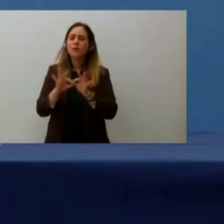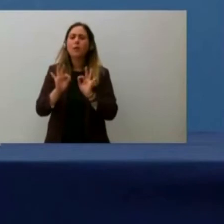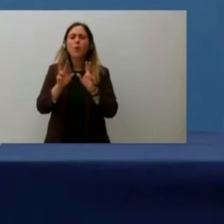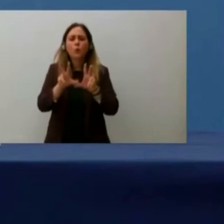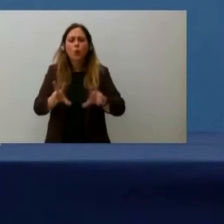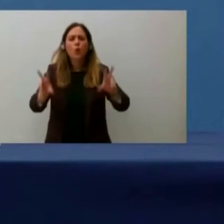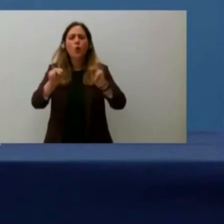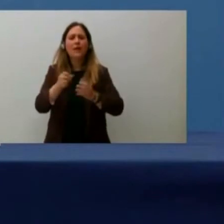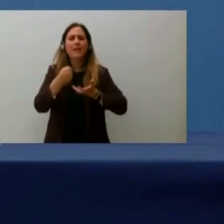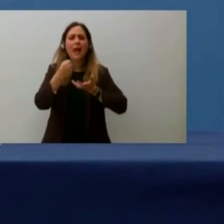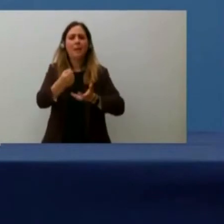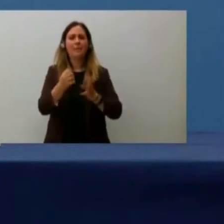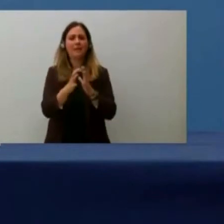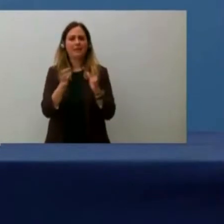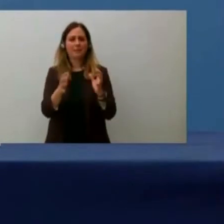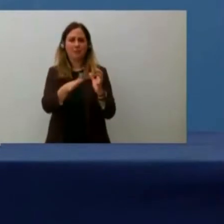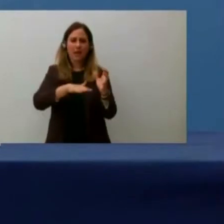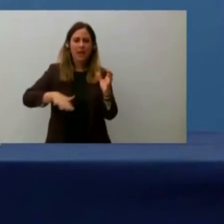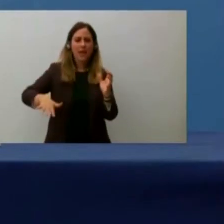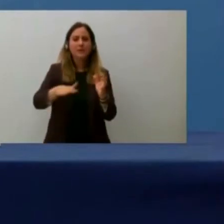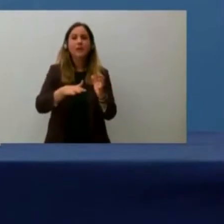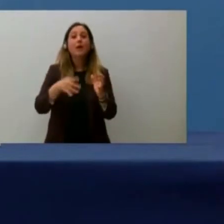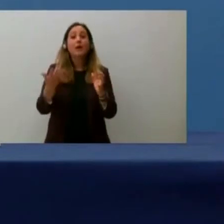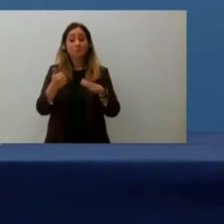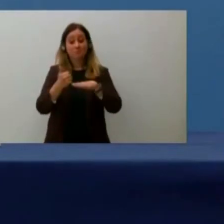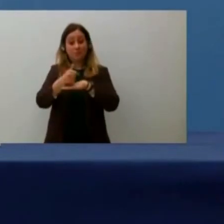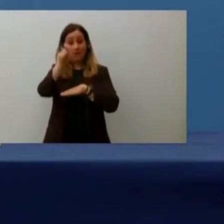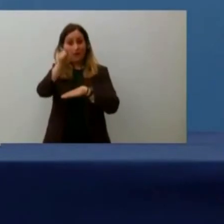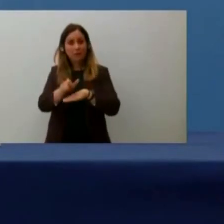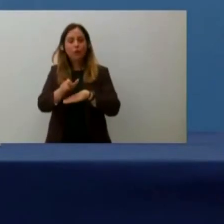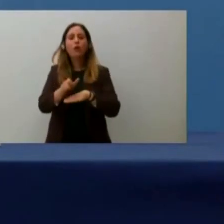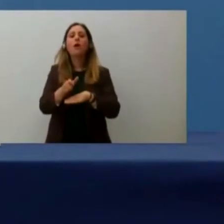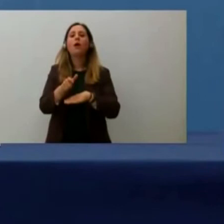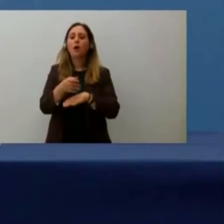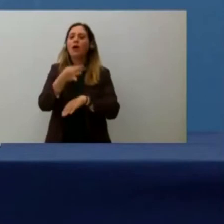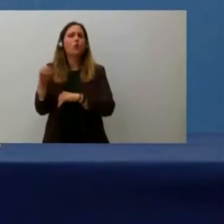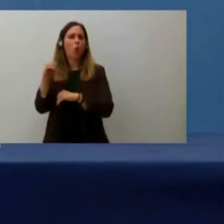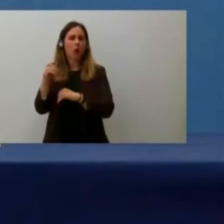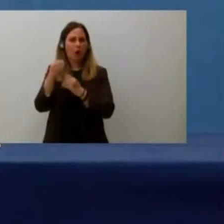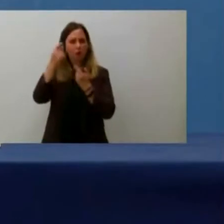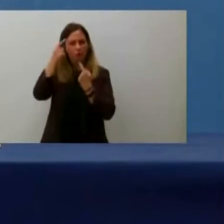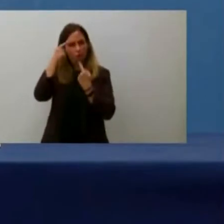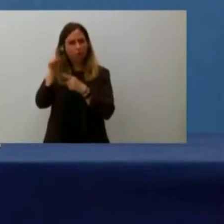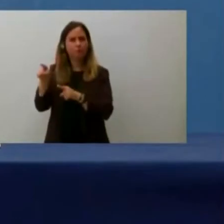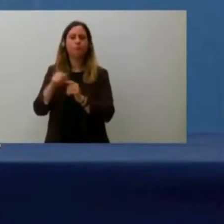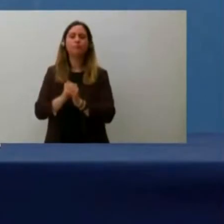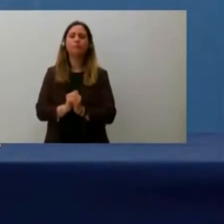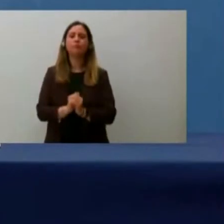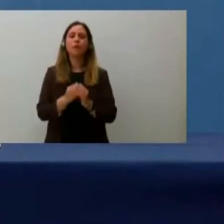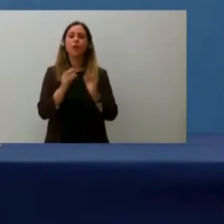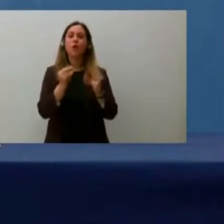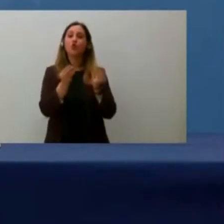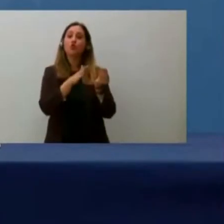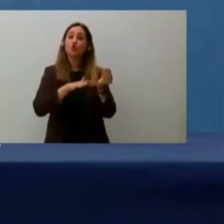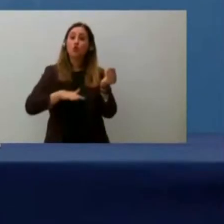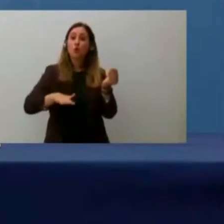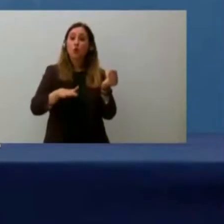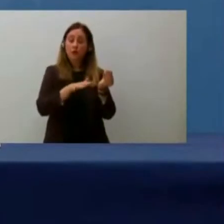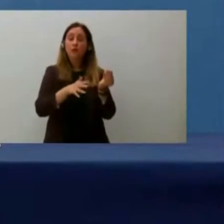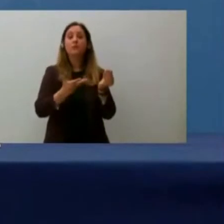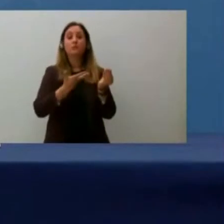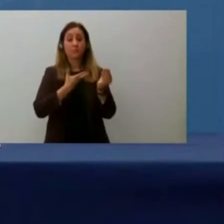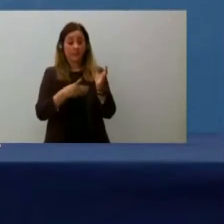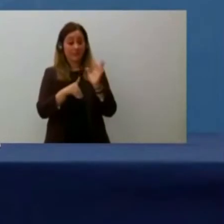delle imprese, cioè favorire la decisione dell'imprenditore a mettere più capitale nelle imprese. E per i giovani c'è un'ampia parte del